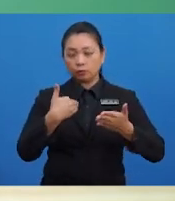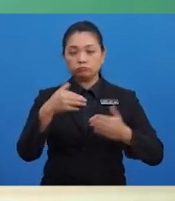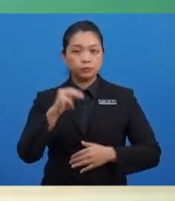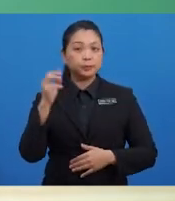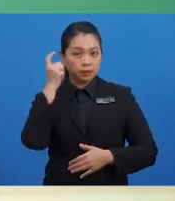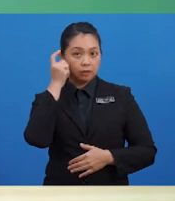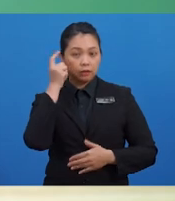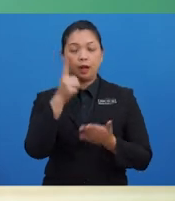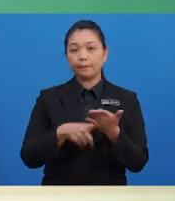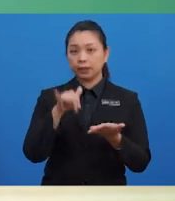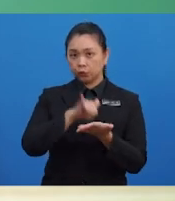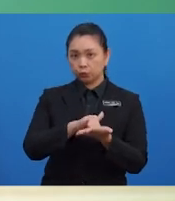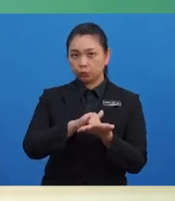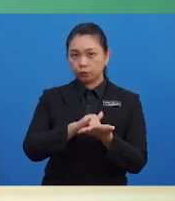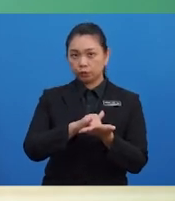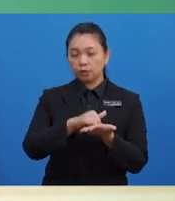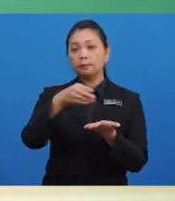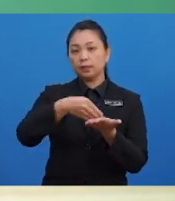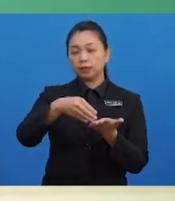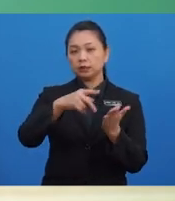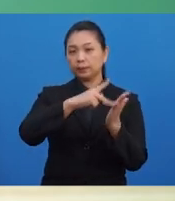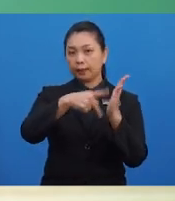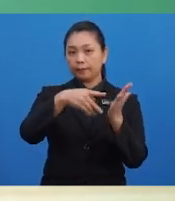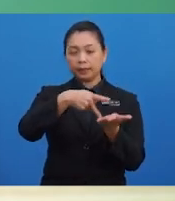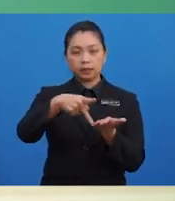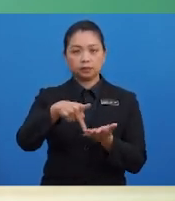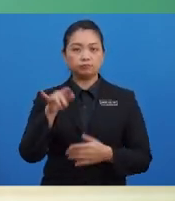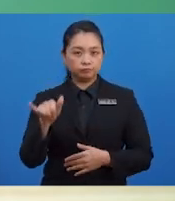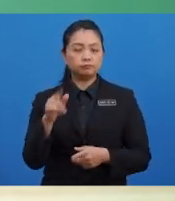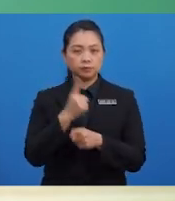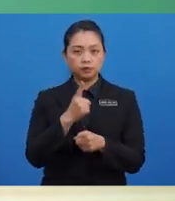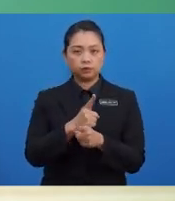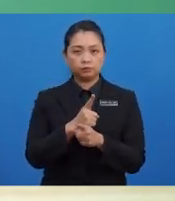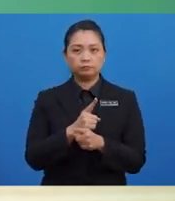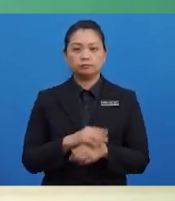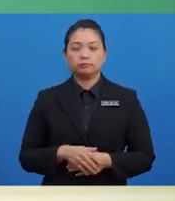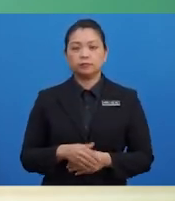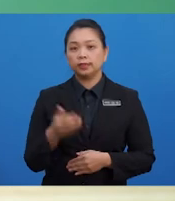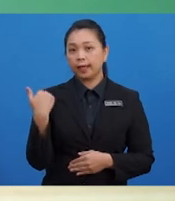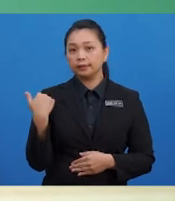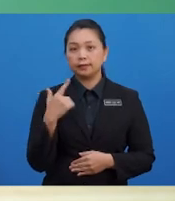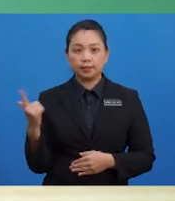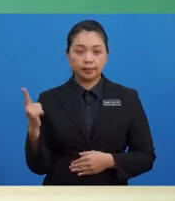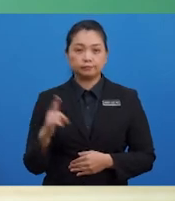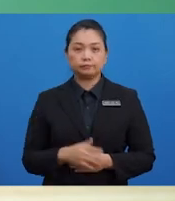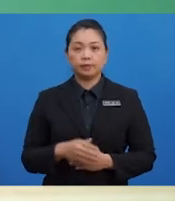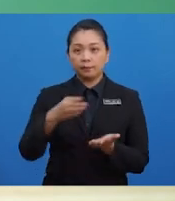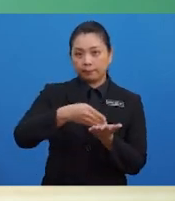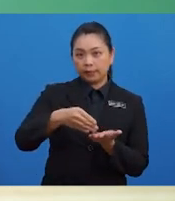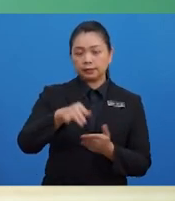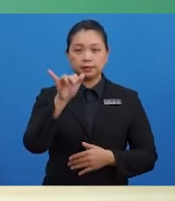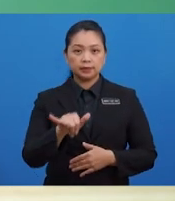apakah belanja perabaya? Ya, betul. Belanja perabaya ialah belanja yang